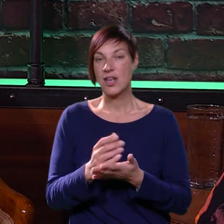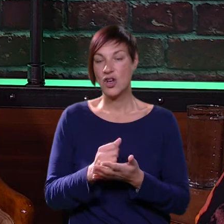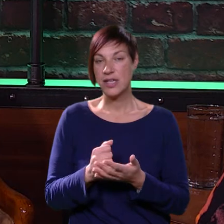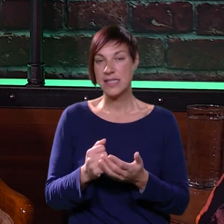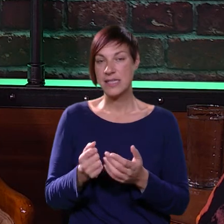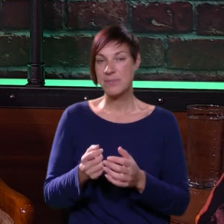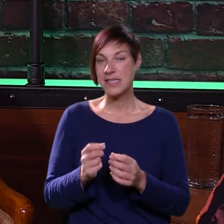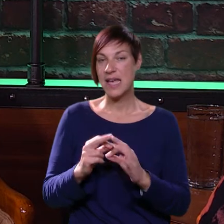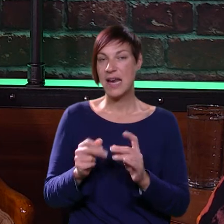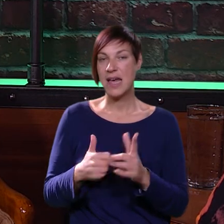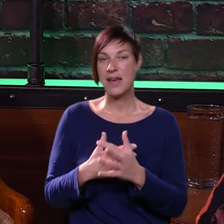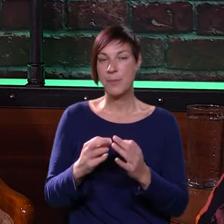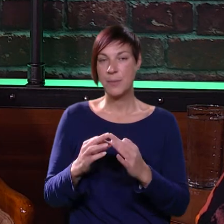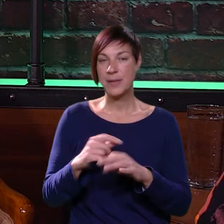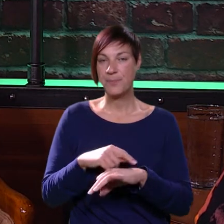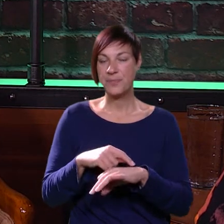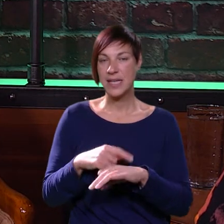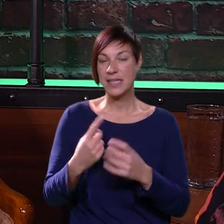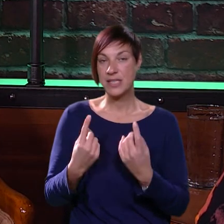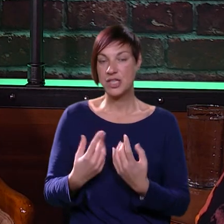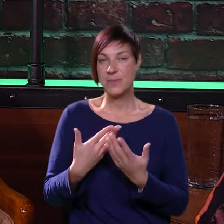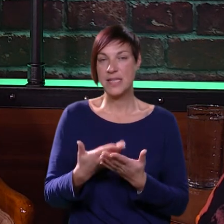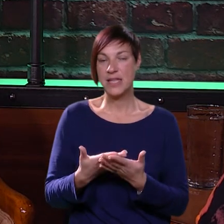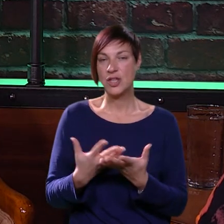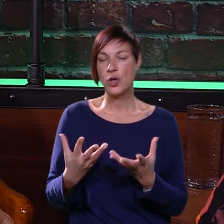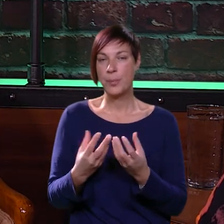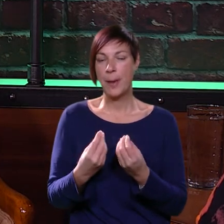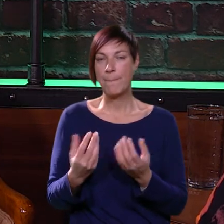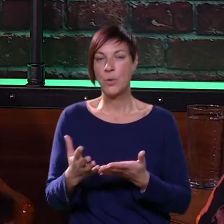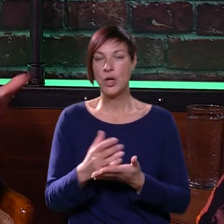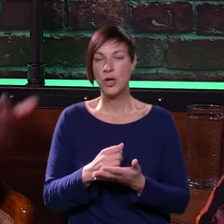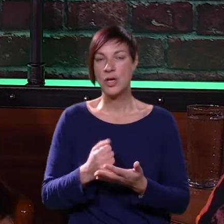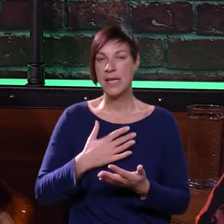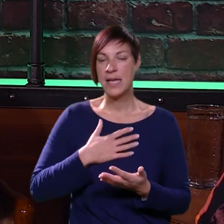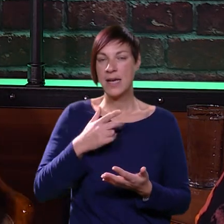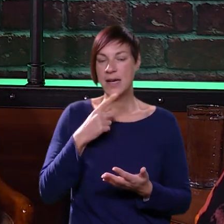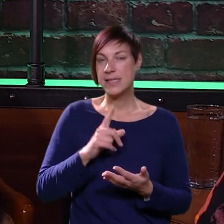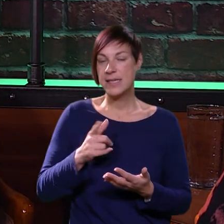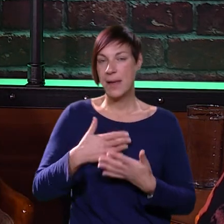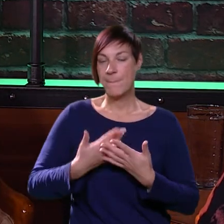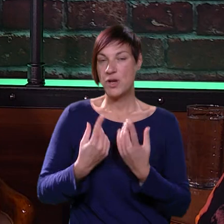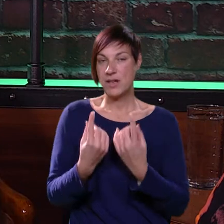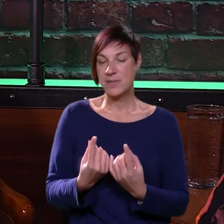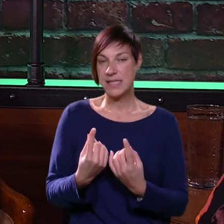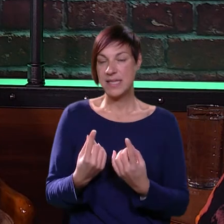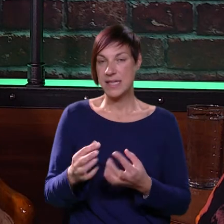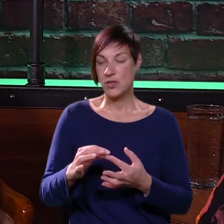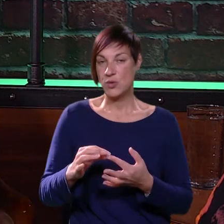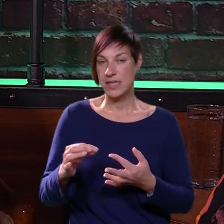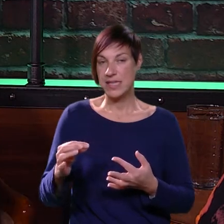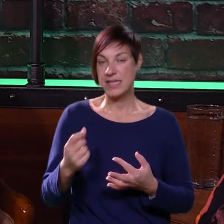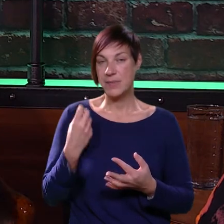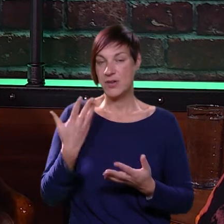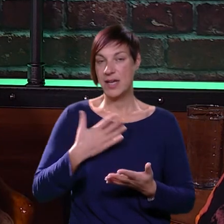koristim se isto tim alarmima sa aplikacije, dižem se i to. To mi puno koriste, jer recimo ne moram se dignuti izmerije,